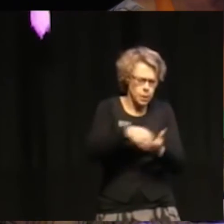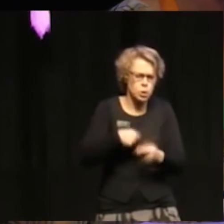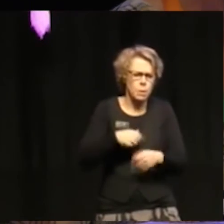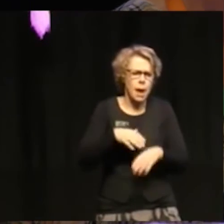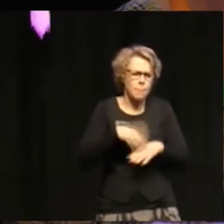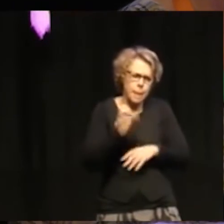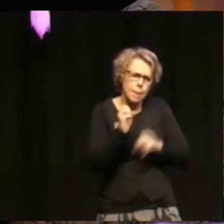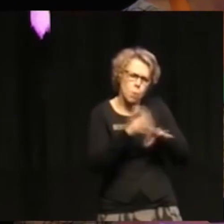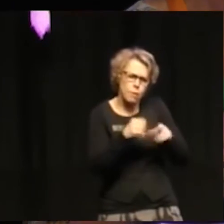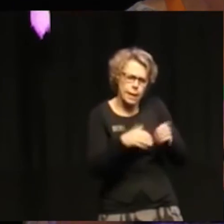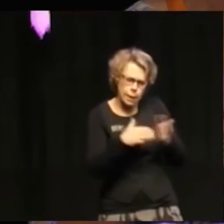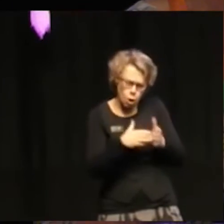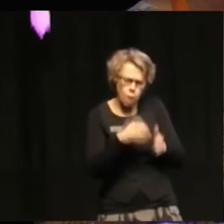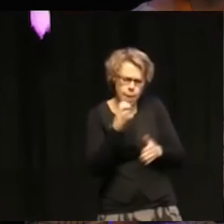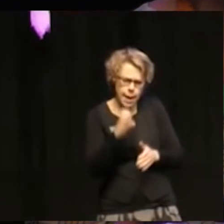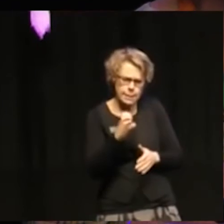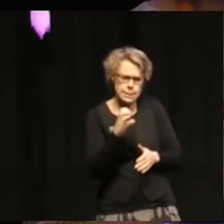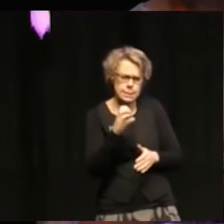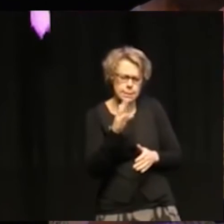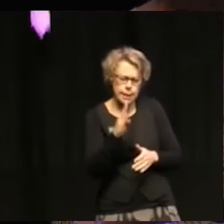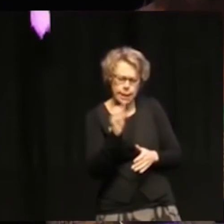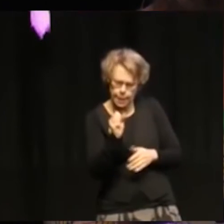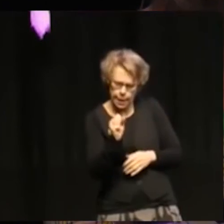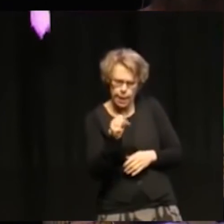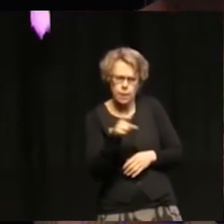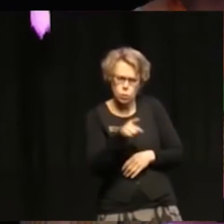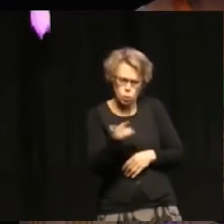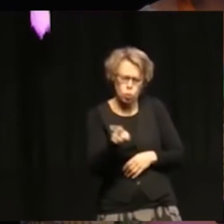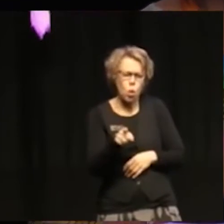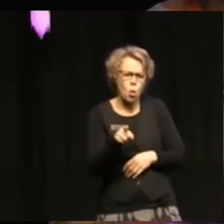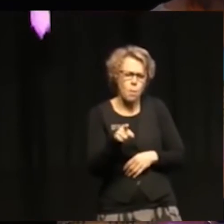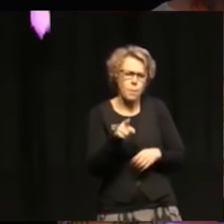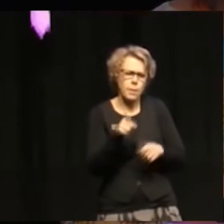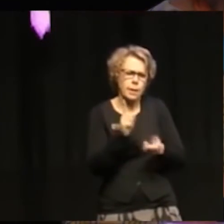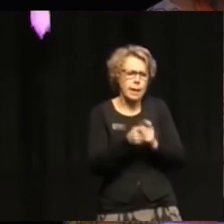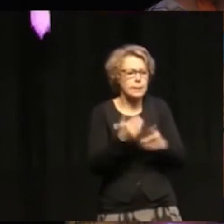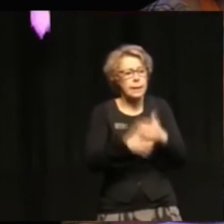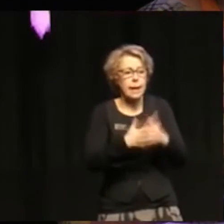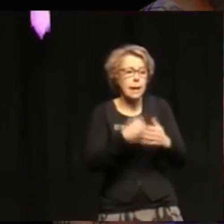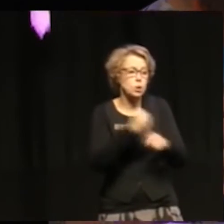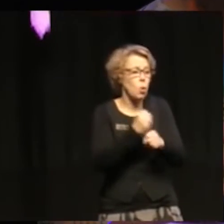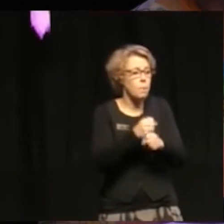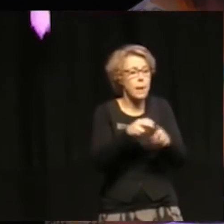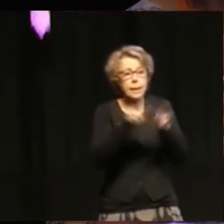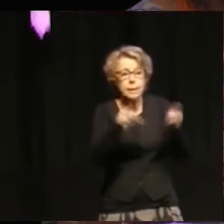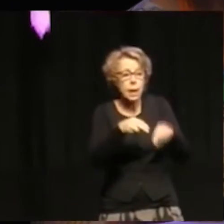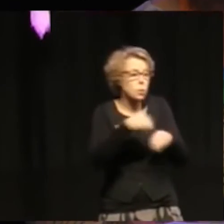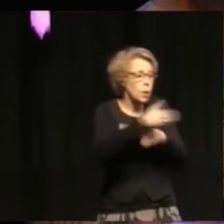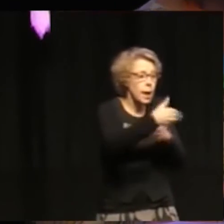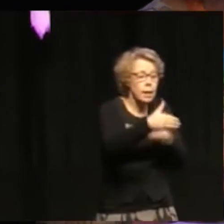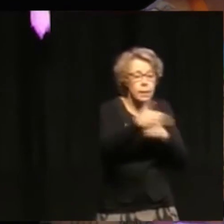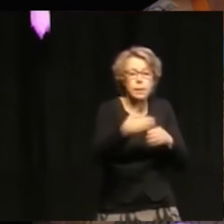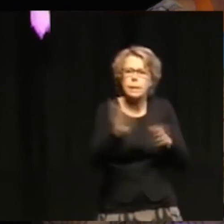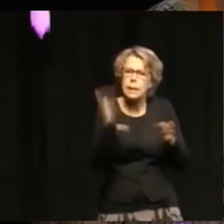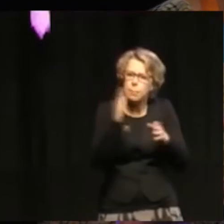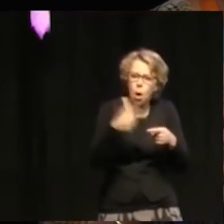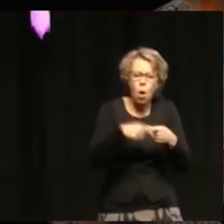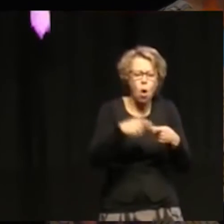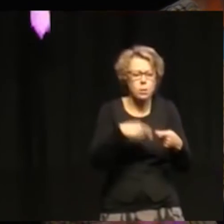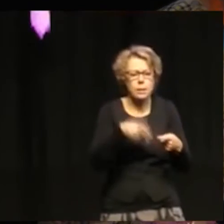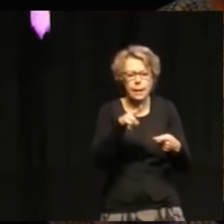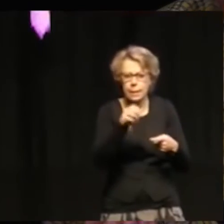SDGs som var de NGOs working internationale, de klimat och environmental NGOs,